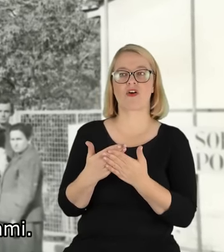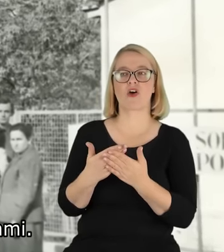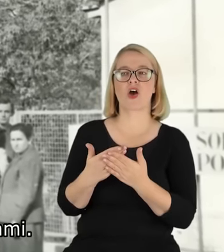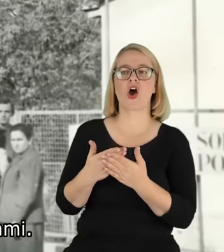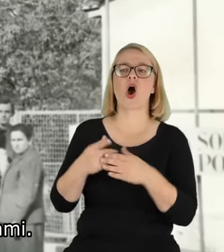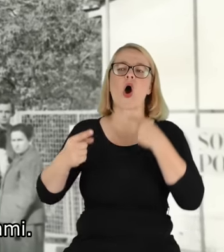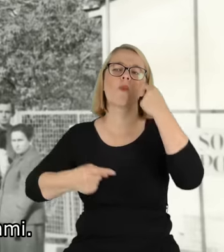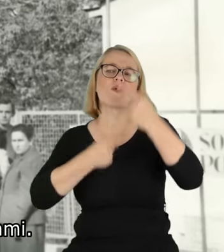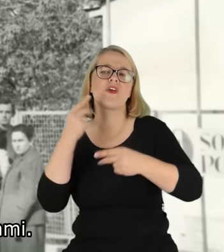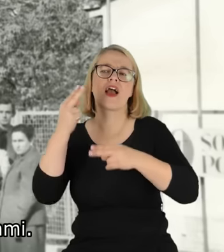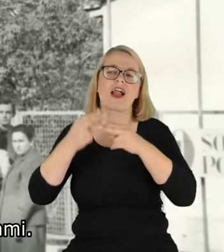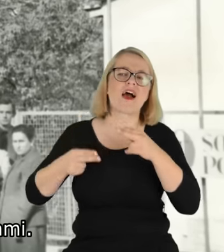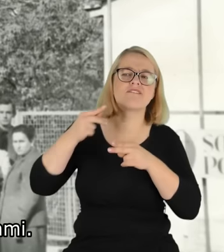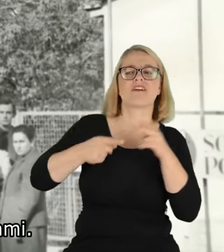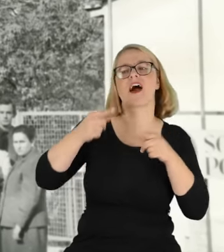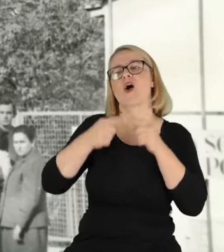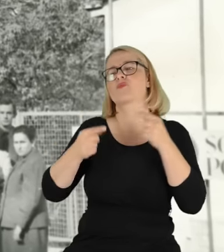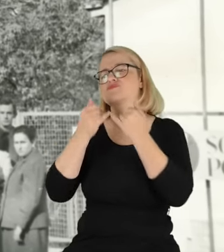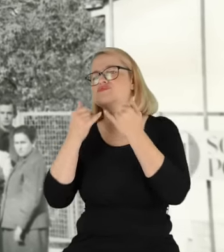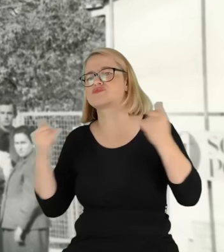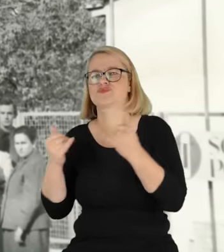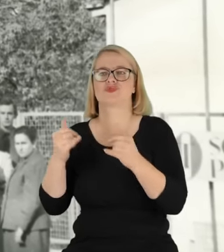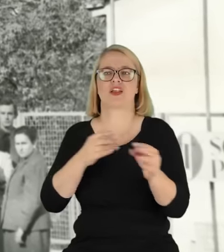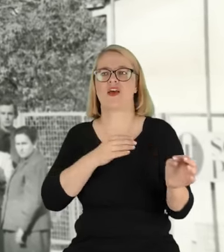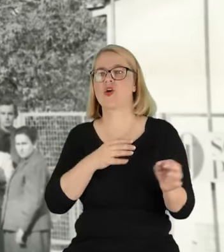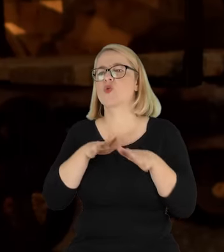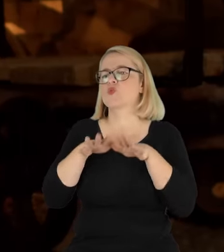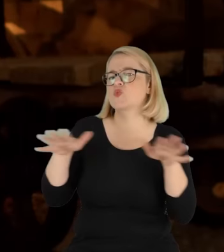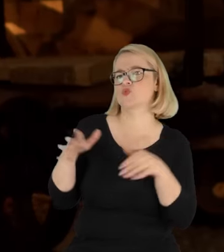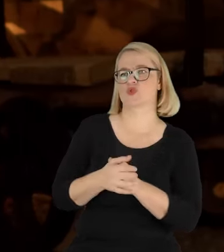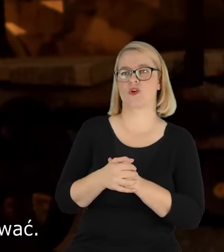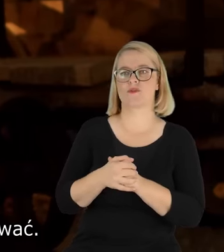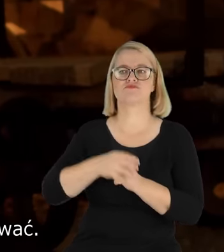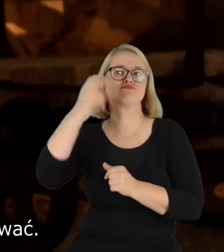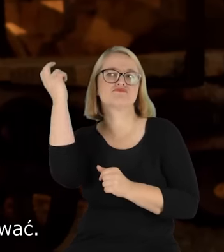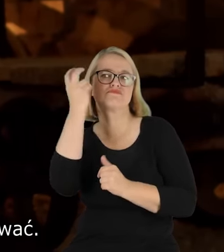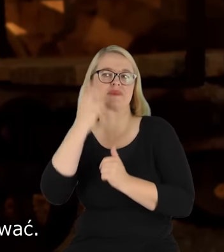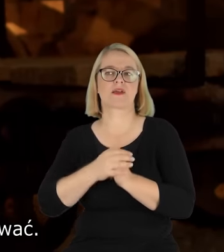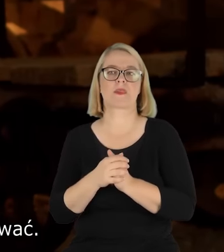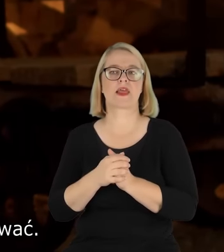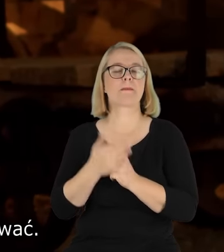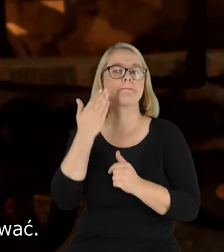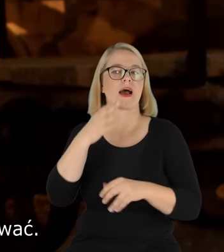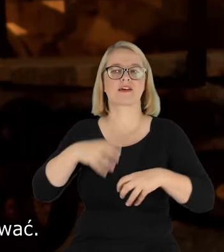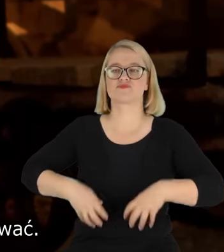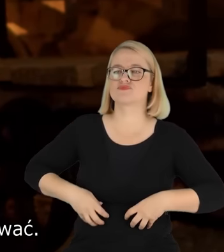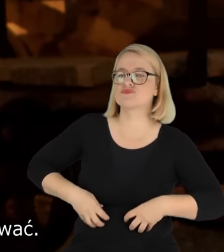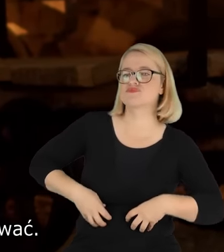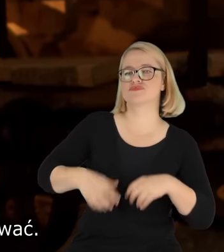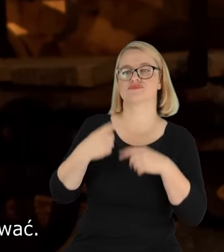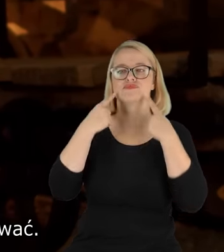sypał z rękawa kawałami, był niesamowicie dowcipny